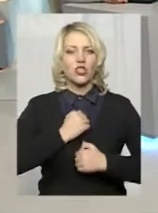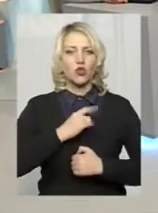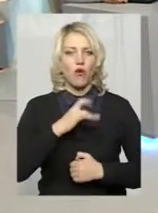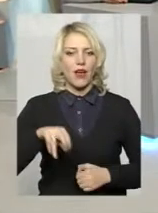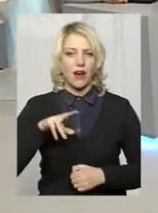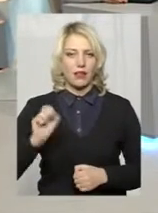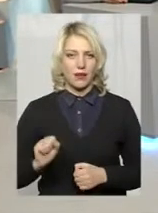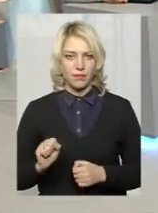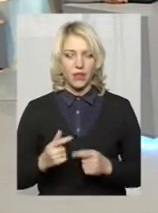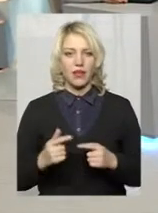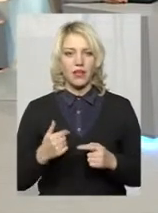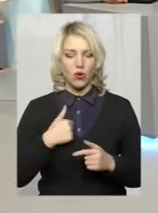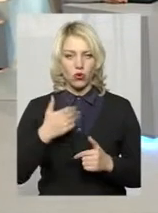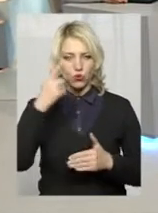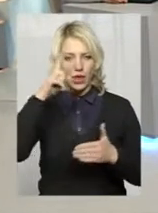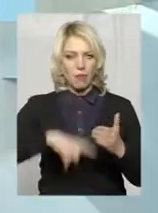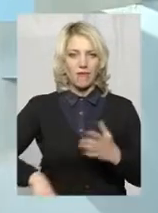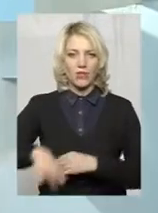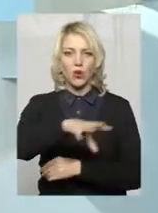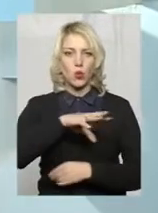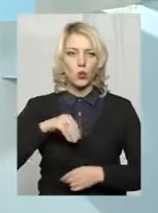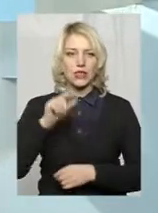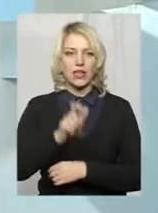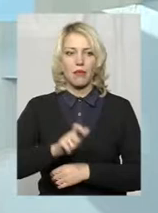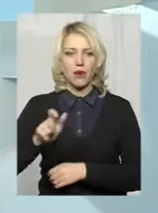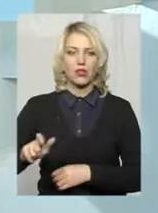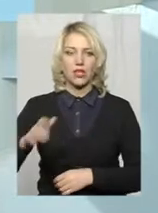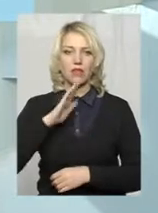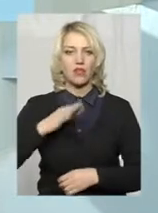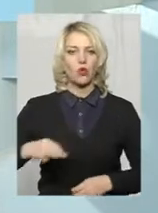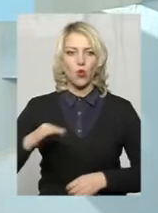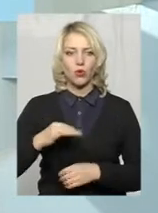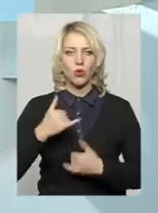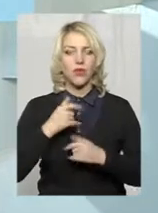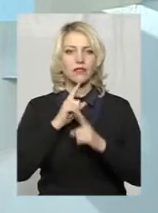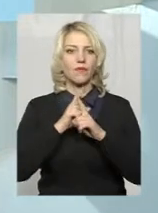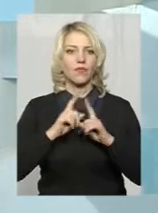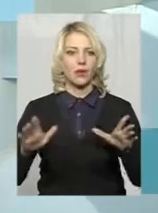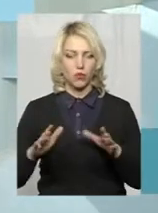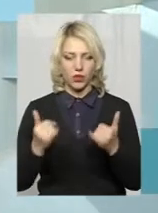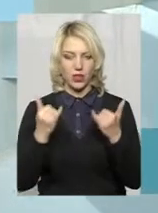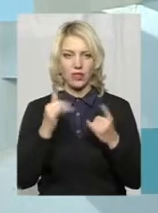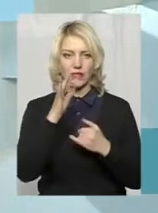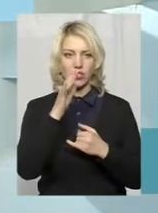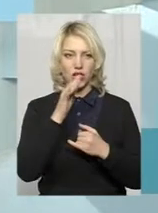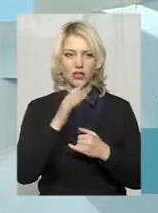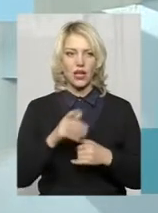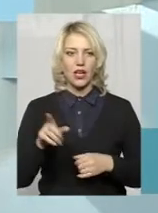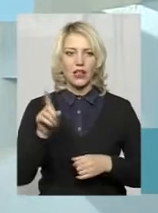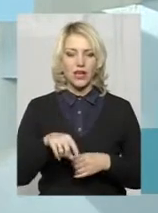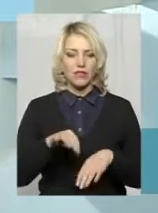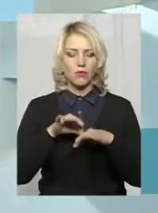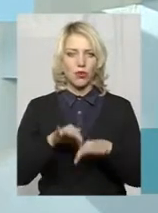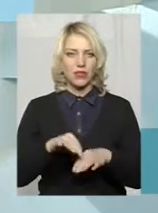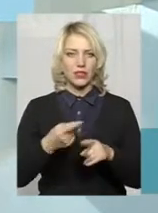Я хочу запевнити всіх, абсолютно мешканців області, що у нас не буде на даний час, навіть при введенні цього